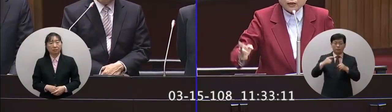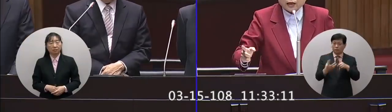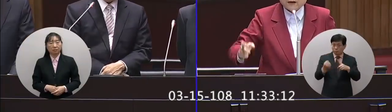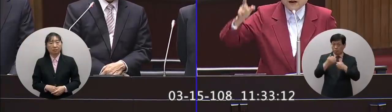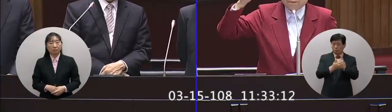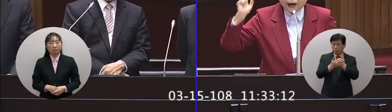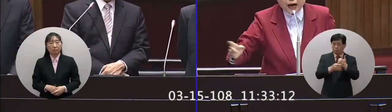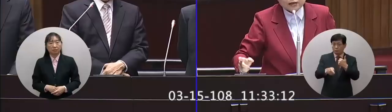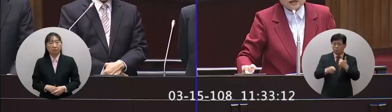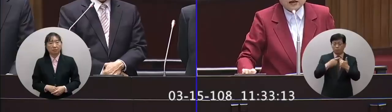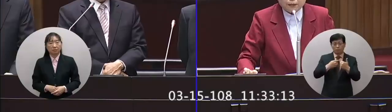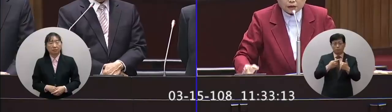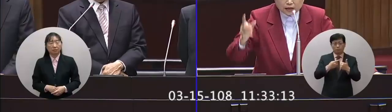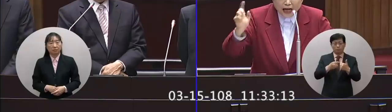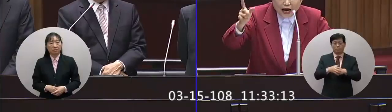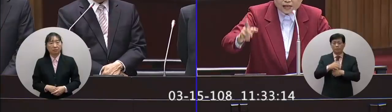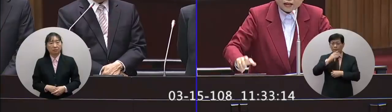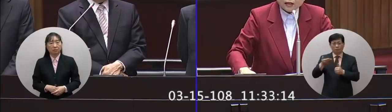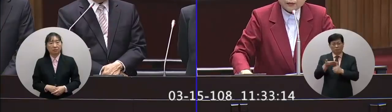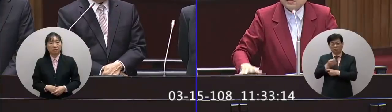權保障那個被害者的